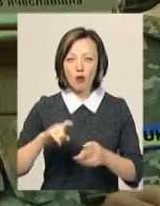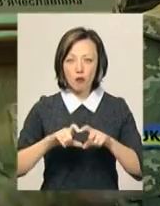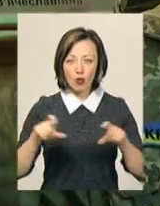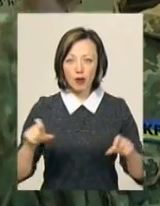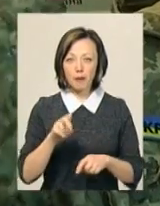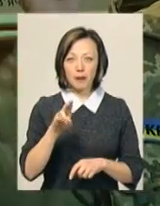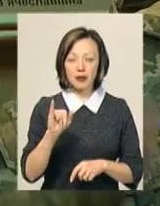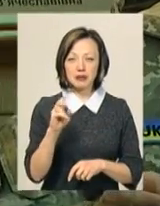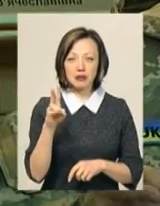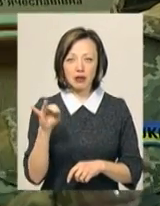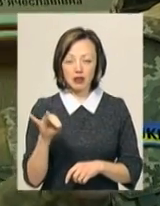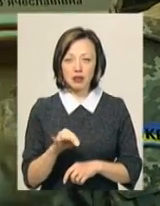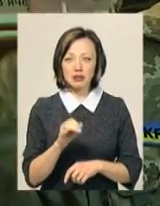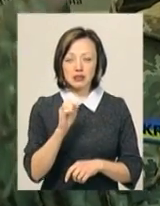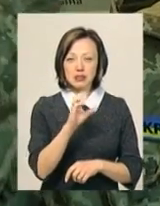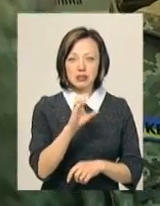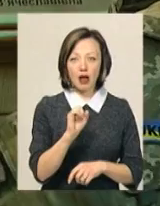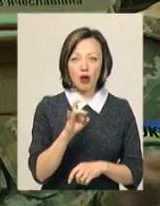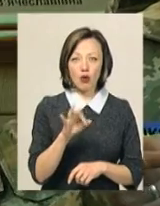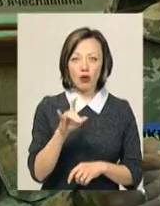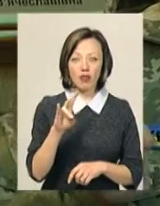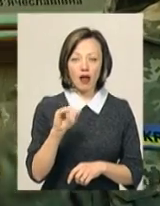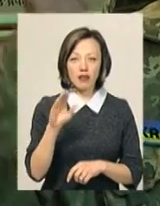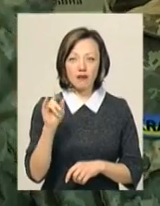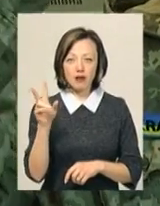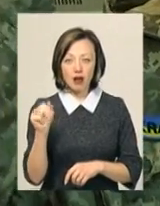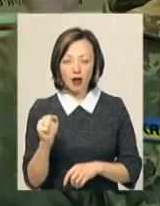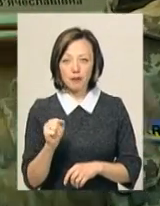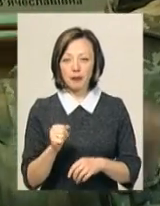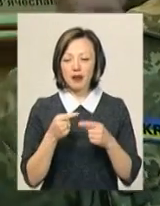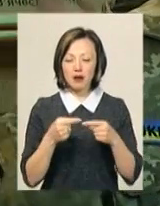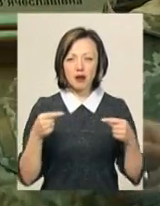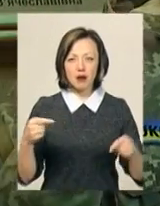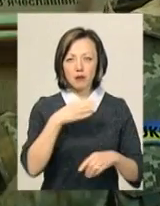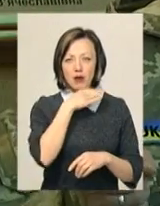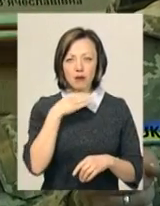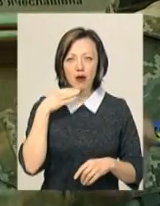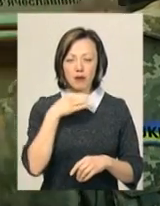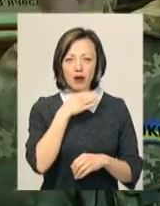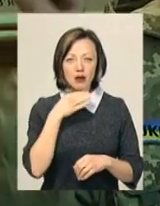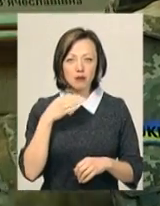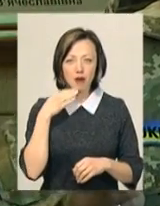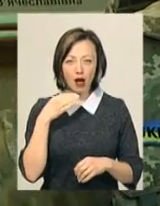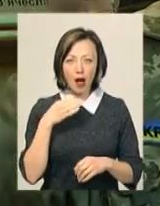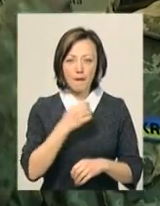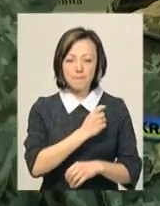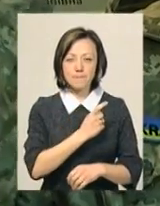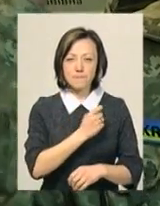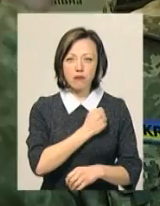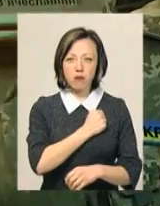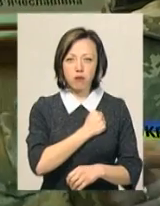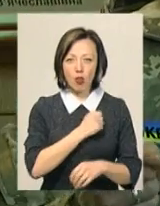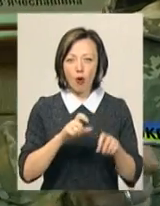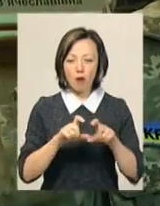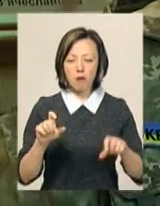Карловкою, над Старогнатівкою, над Білокам'янкою, над багатьма-багатьма-багатьма блокпостами і